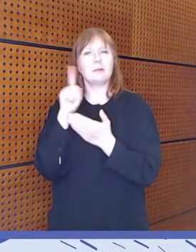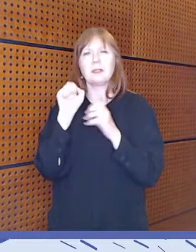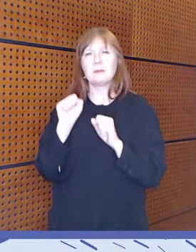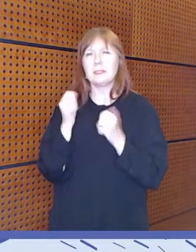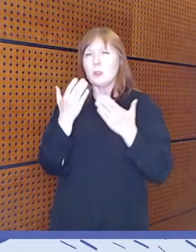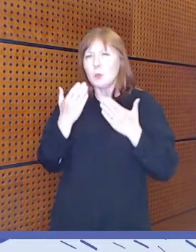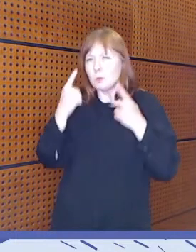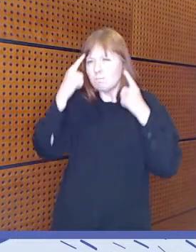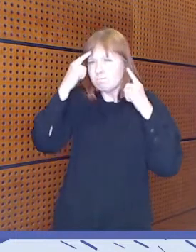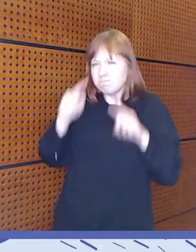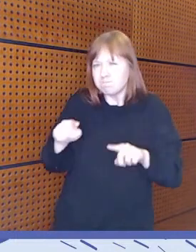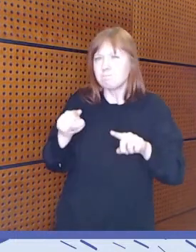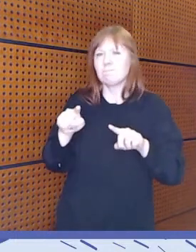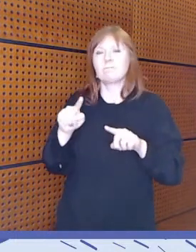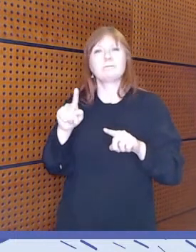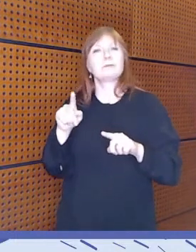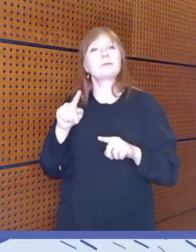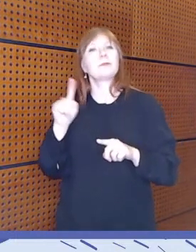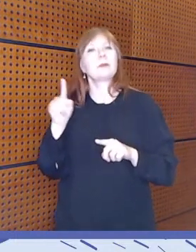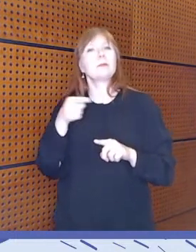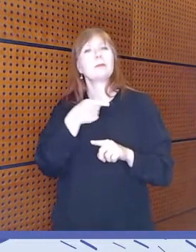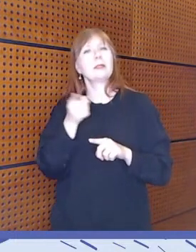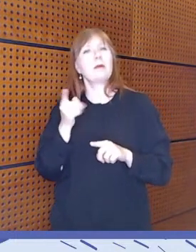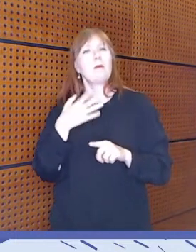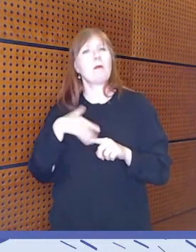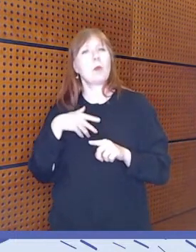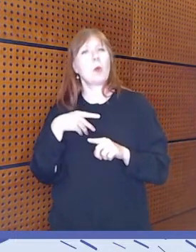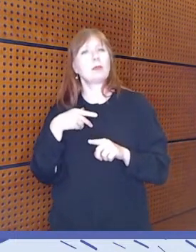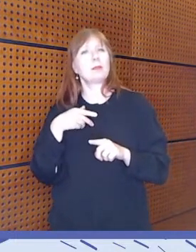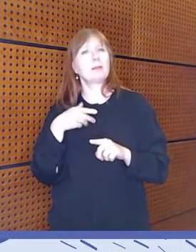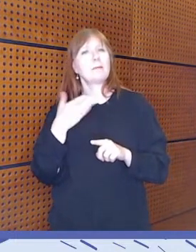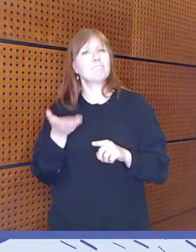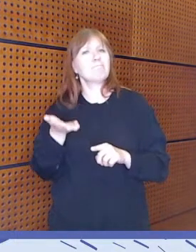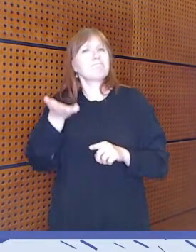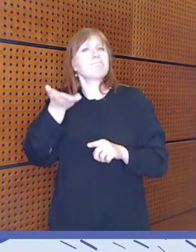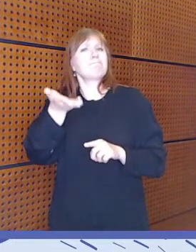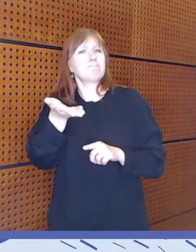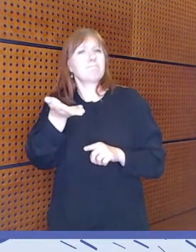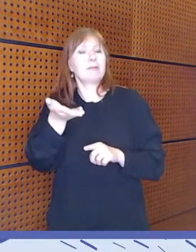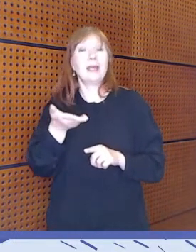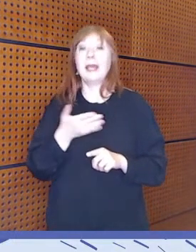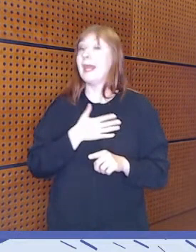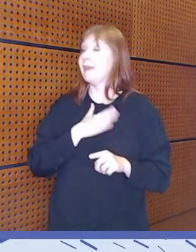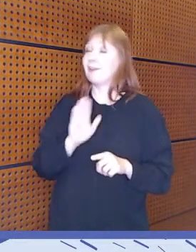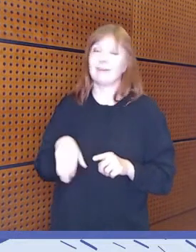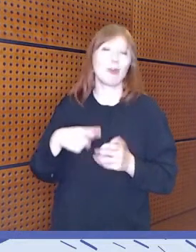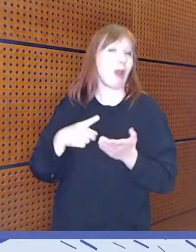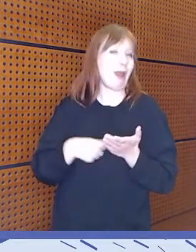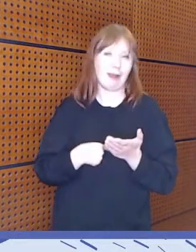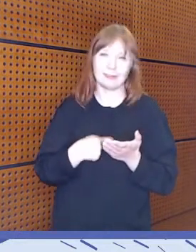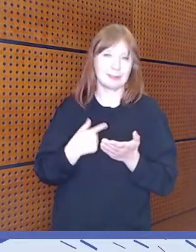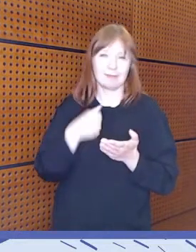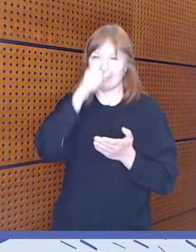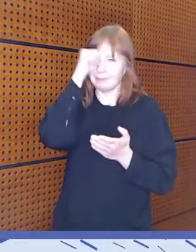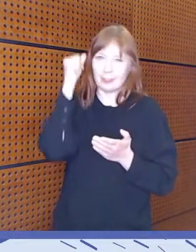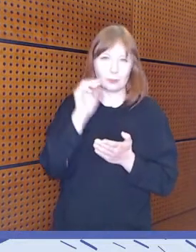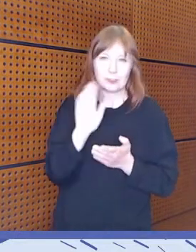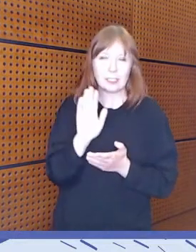huomiota, mitä te haluaisitte nostaa esille. Ei tarvitse olla mikään haaste, vaan voi olla totta kai joku aivan